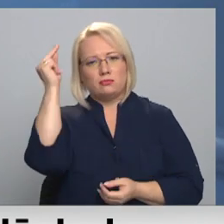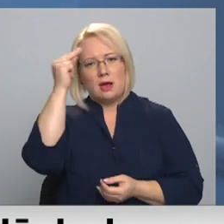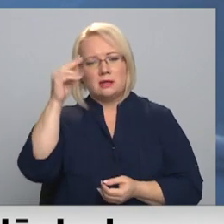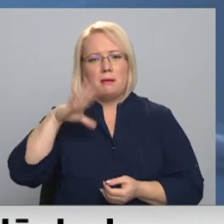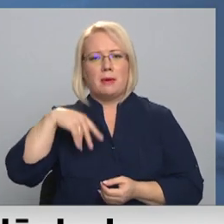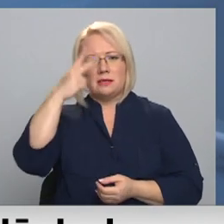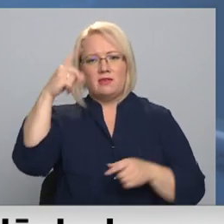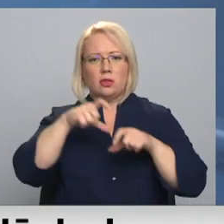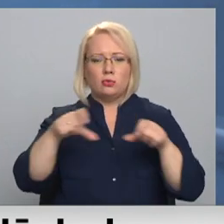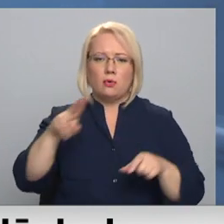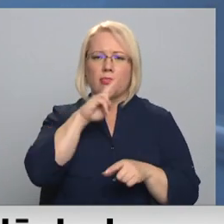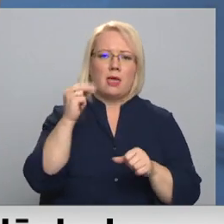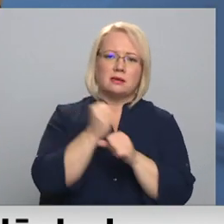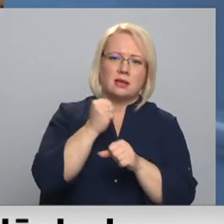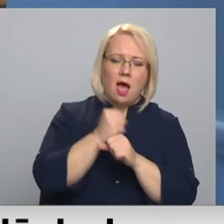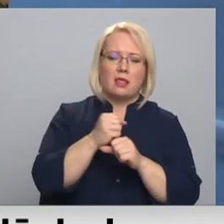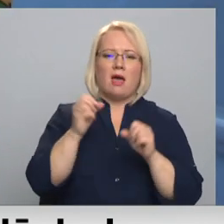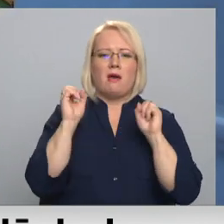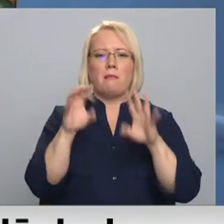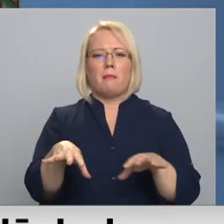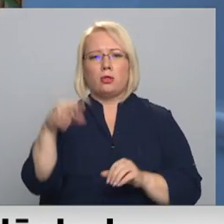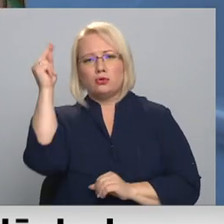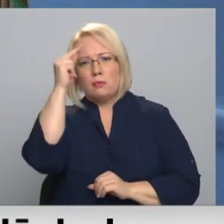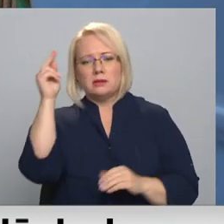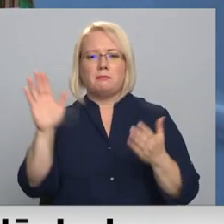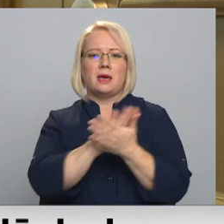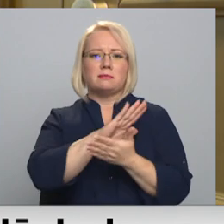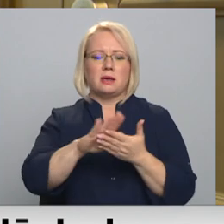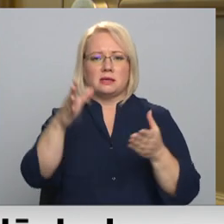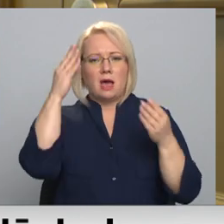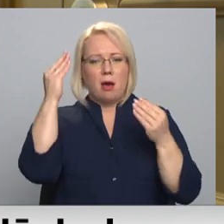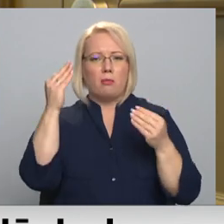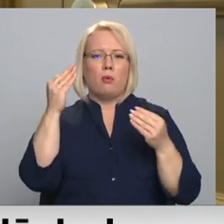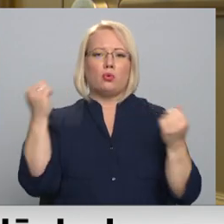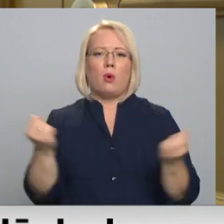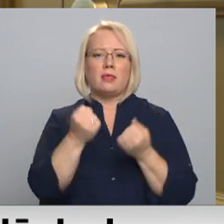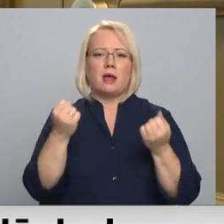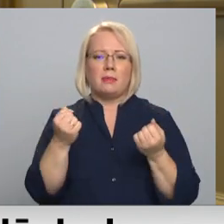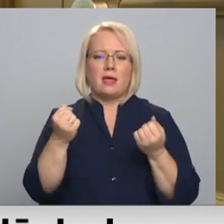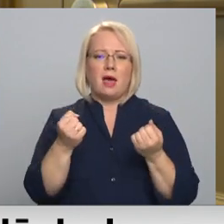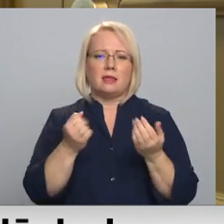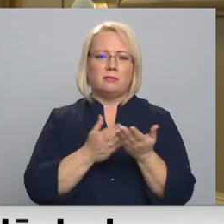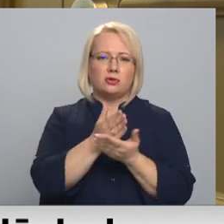nestrādā vai kādu iemeslu dēļ pametuši studijas, bez maksas apbūt nodarbinātības tirgu vajadzīgas profesijas.